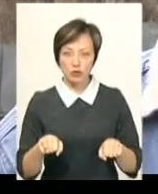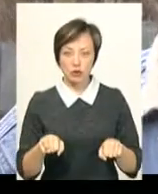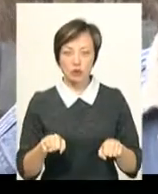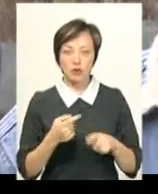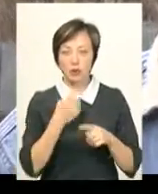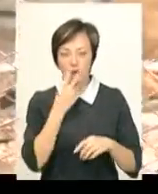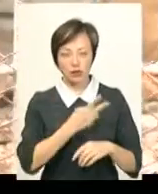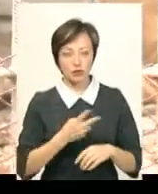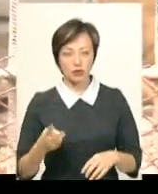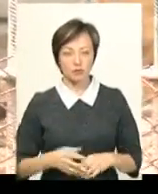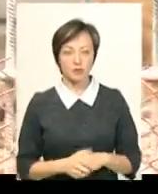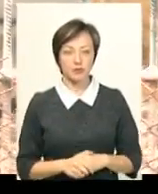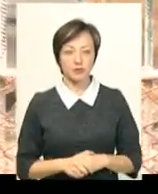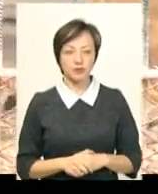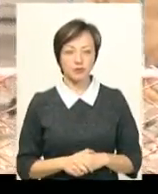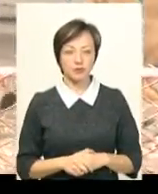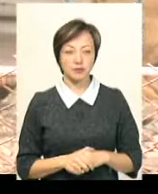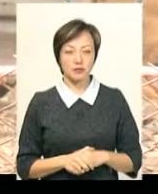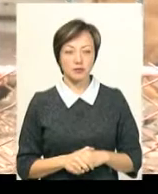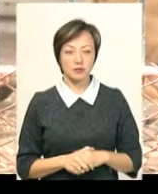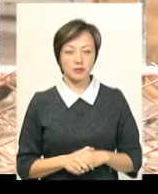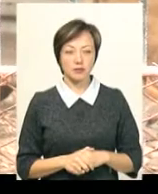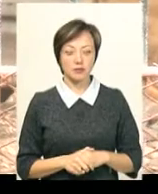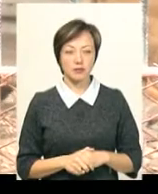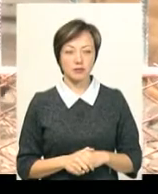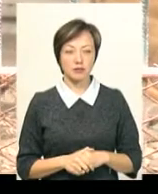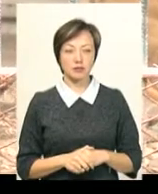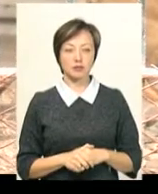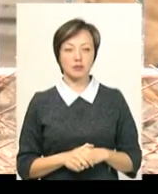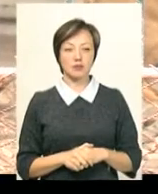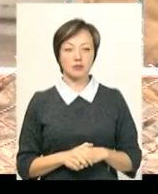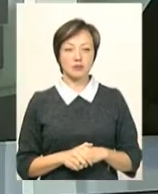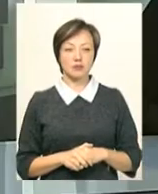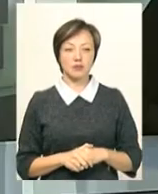цих тварин бачити. Вікторія Зелінська, Іван Мовчан, новини Поділля, Центр.